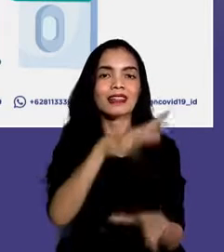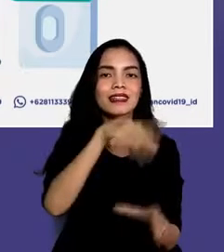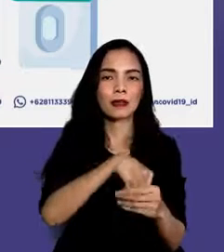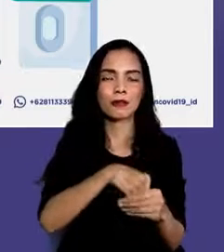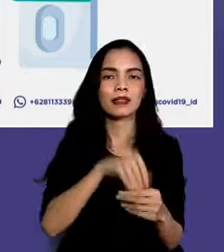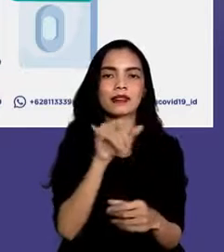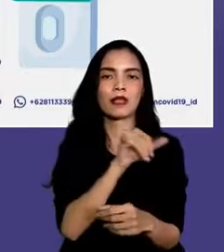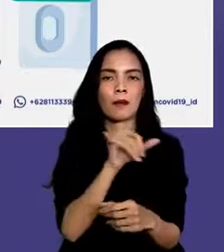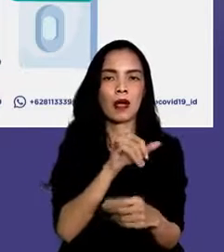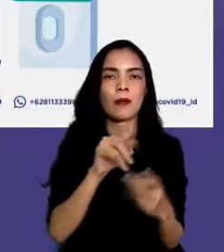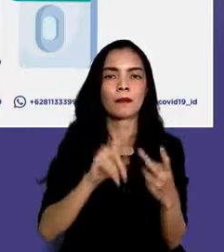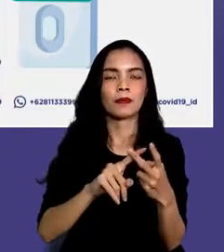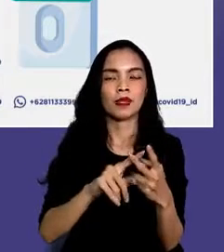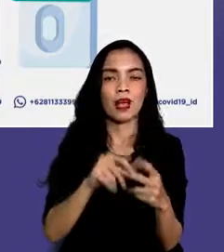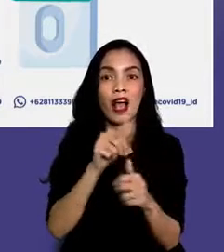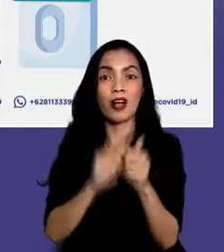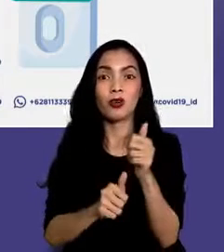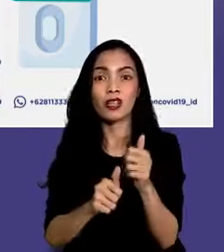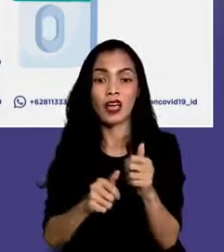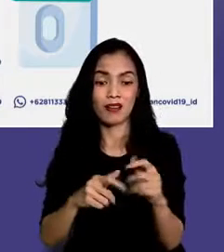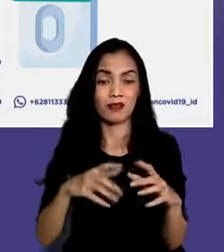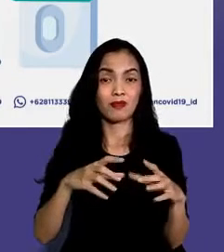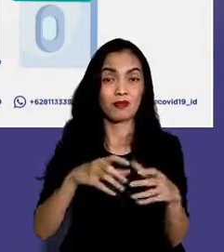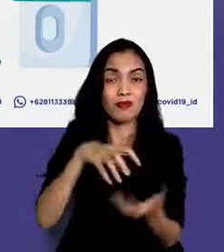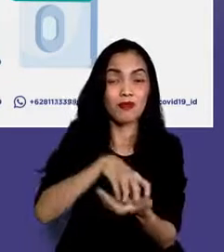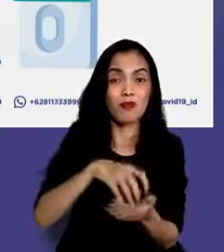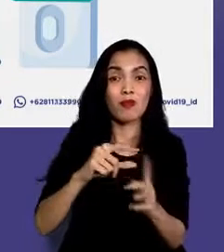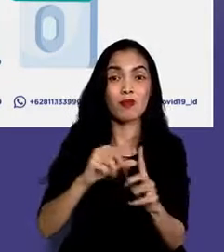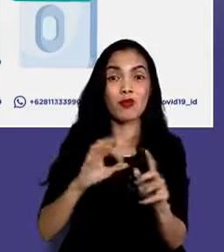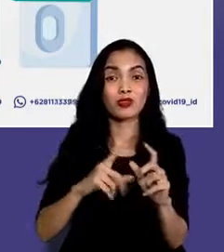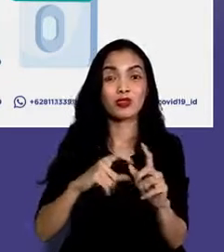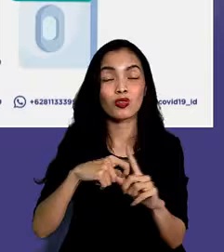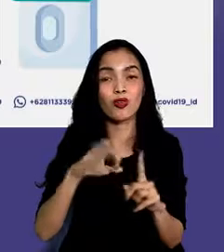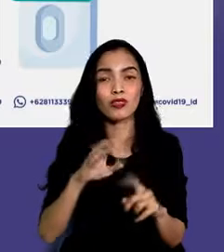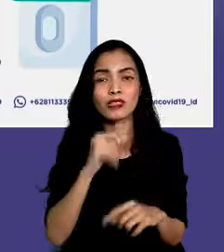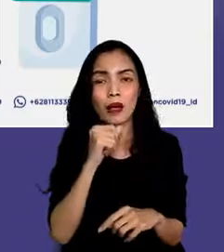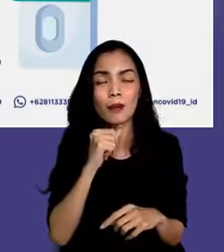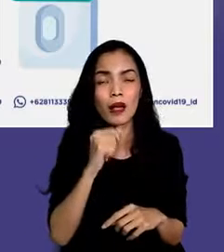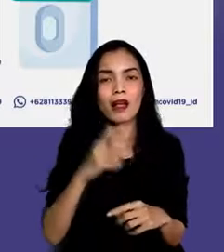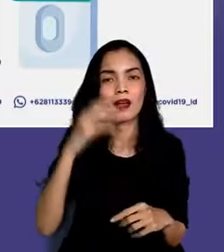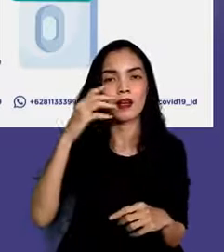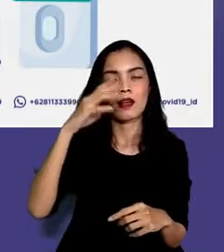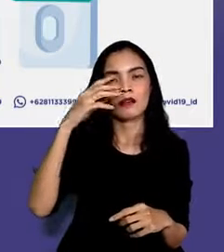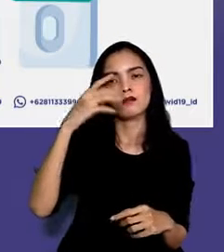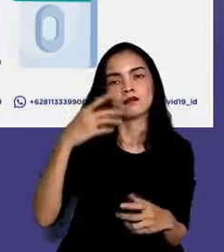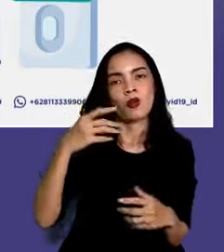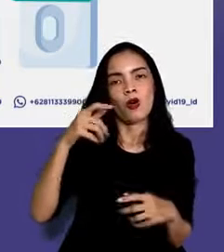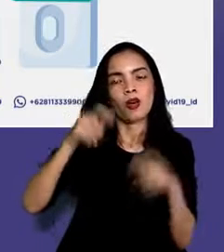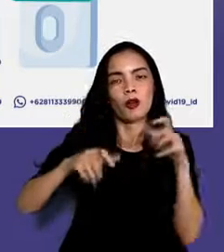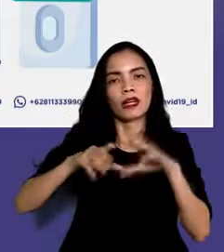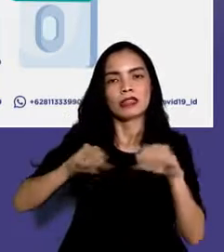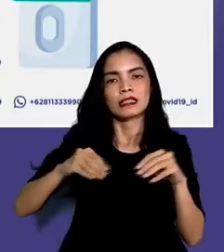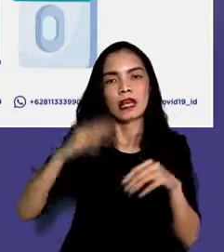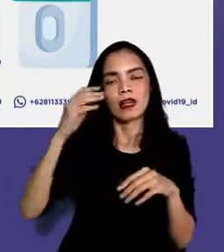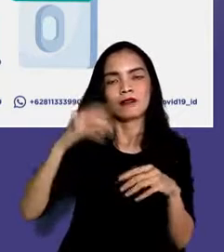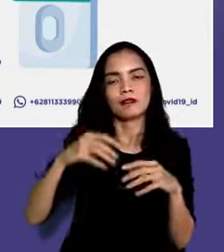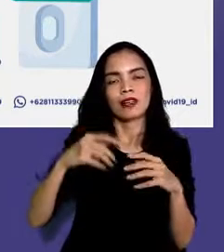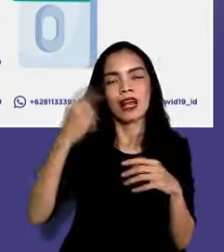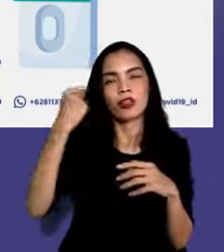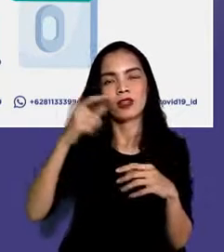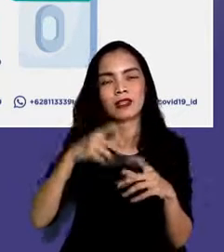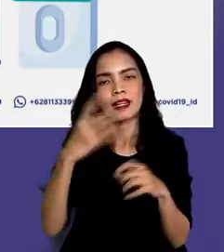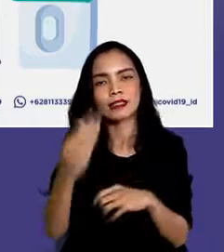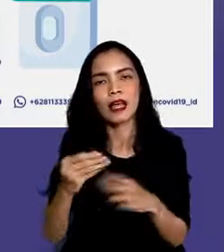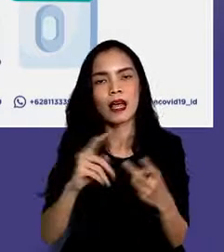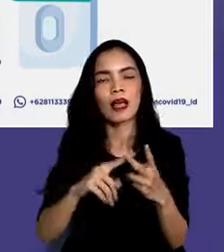anggota kosko terdiri dari aparat desa, babin kamtip mas, babinsa, ketua RW, ketua RT,